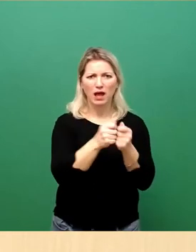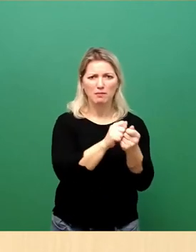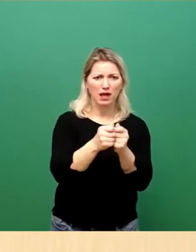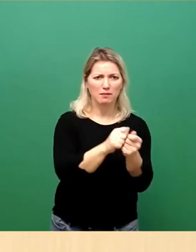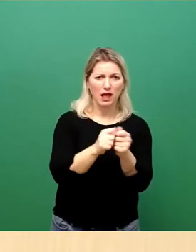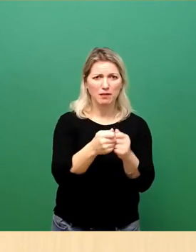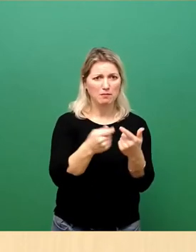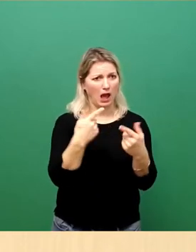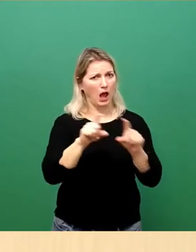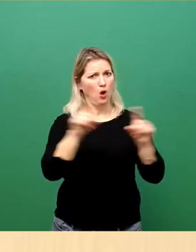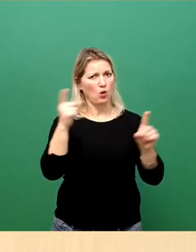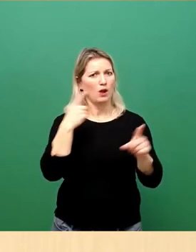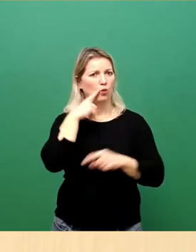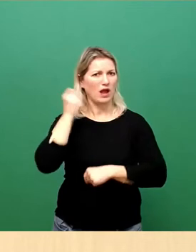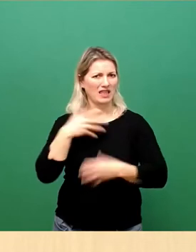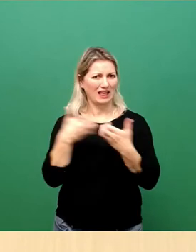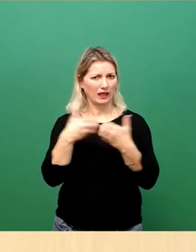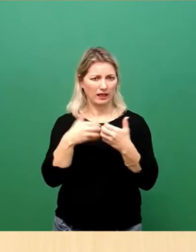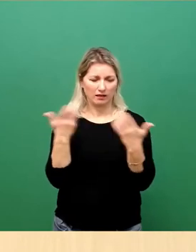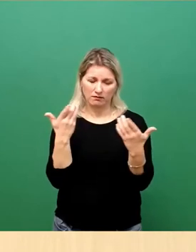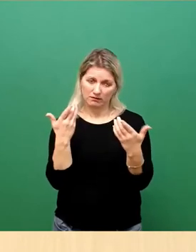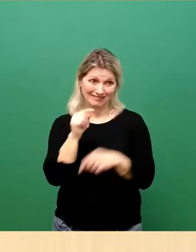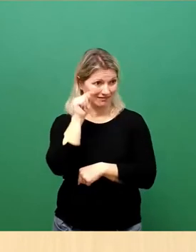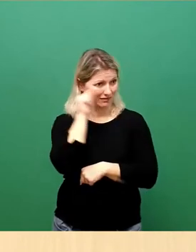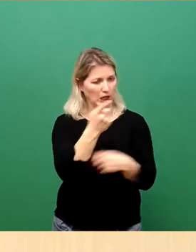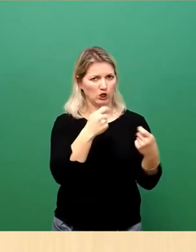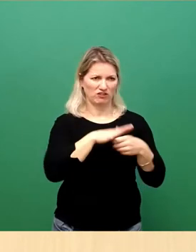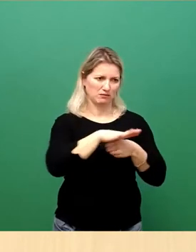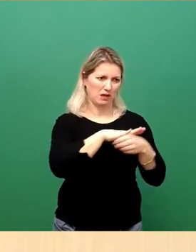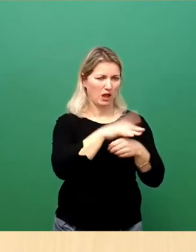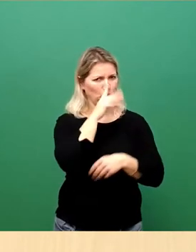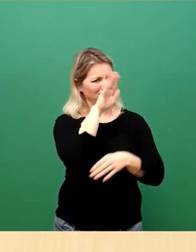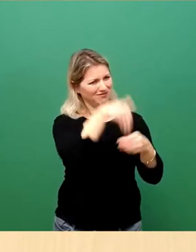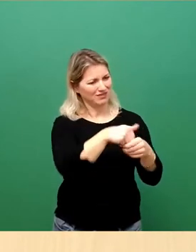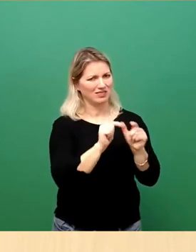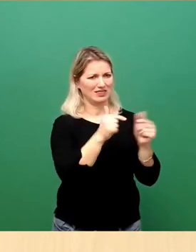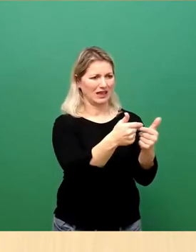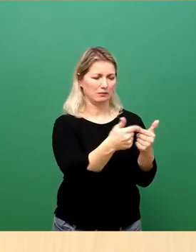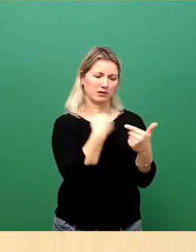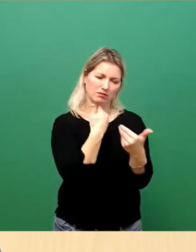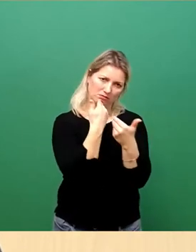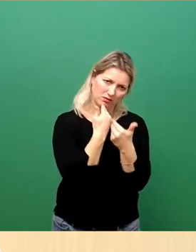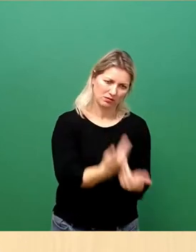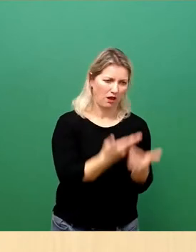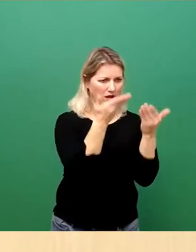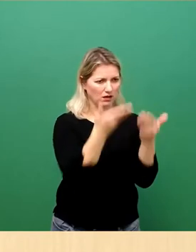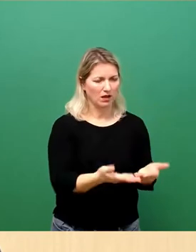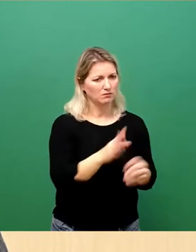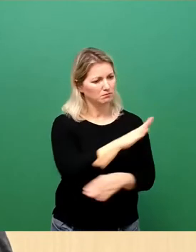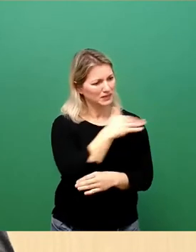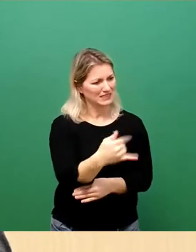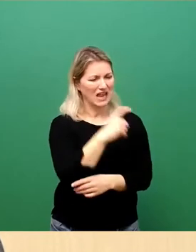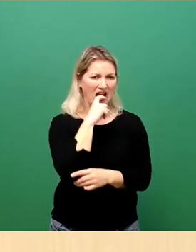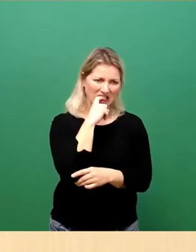Ukraine-Krieg. Ihnen und auch Ihrem Team meinen ganz persönlichen Dank für Ihr Durchhaltevermögen und Ihren Einsatz.